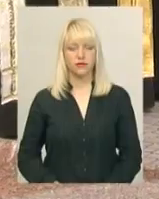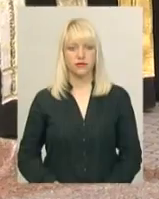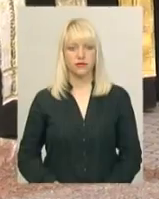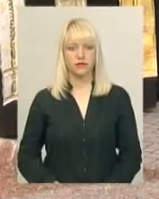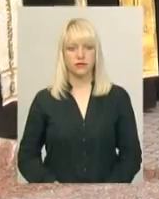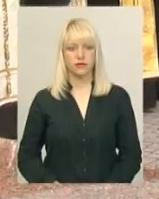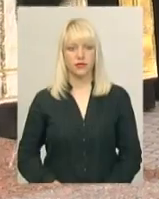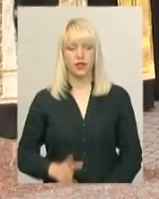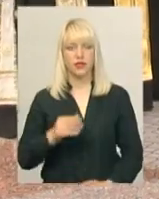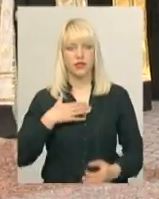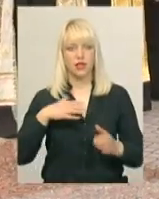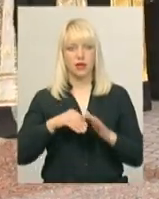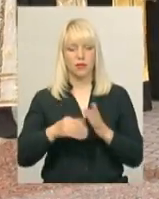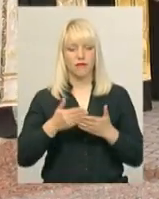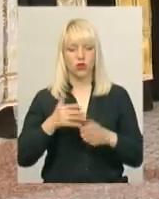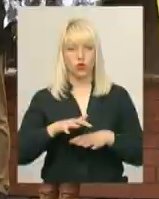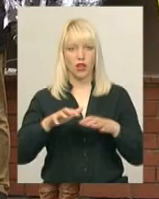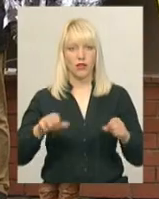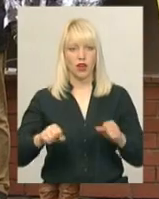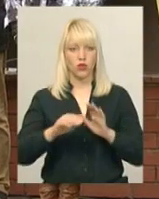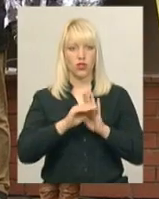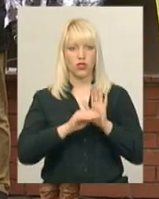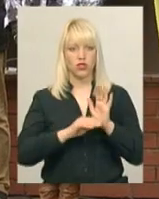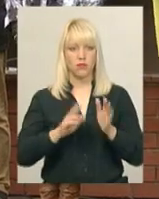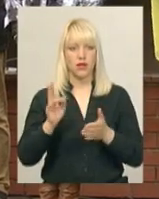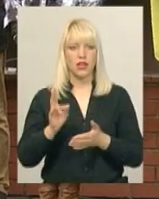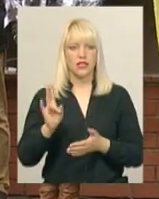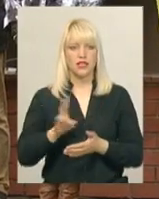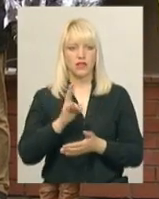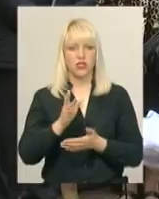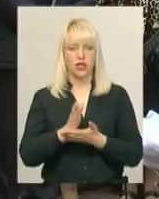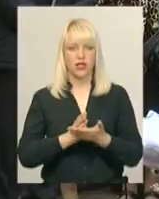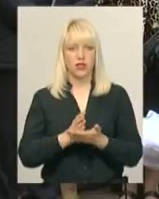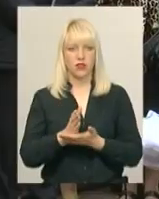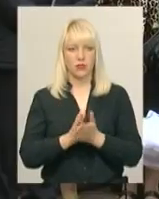За загиблими від тоталітарного режиму священики відправили панахиду.